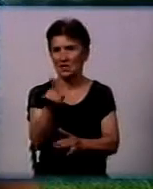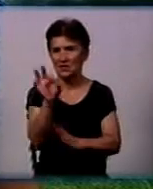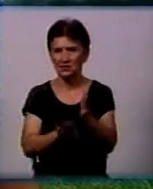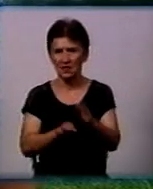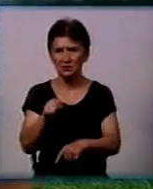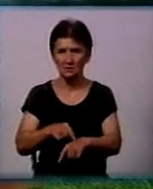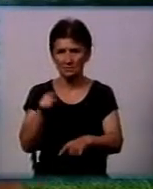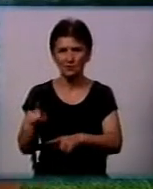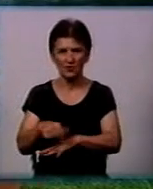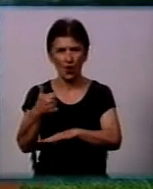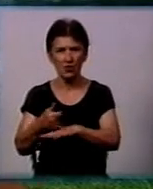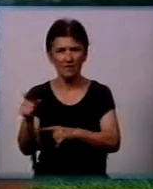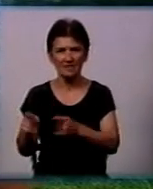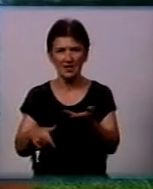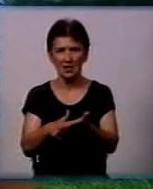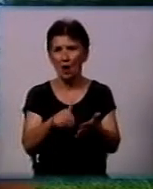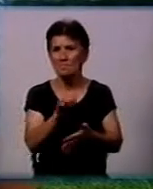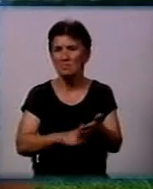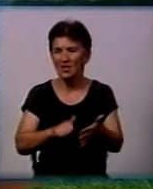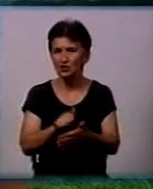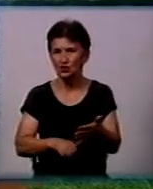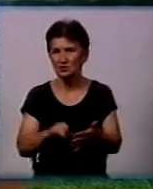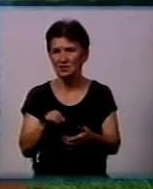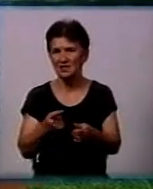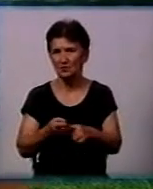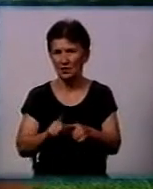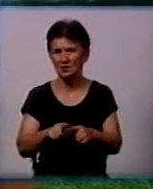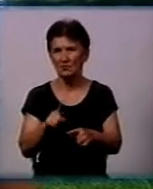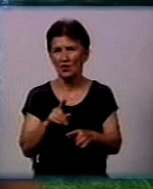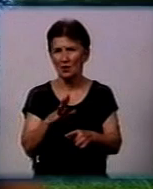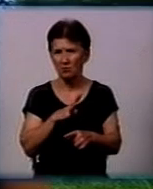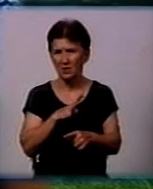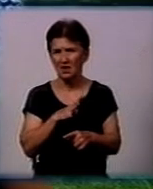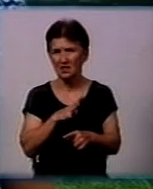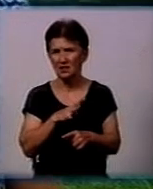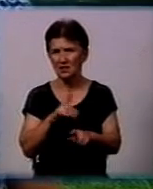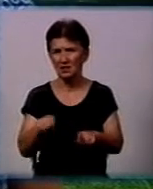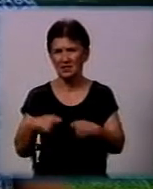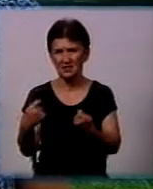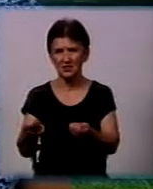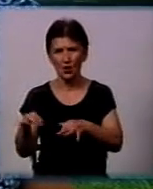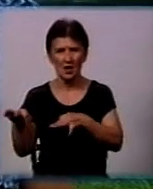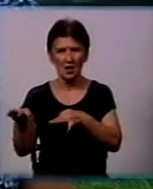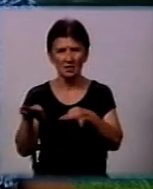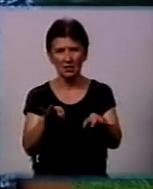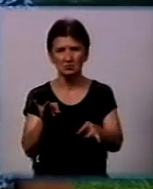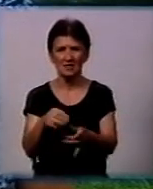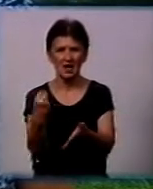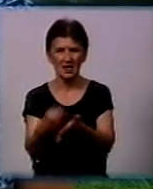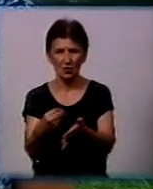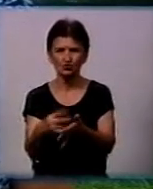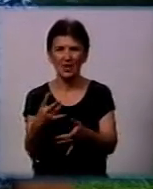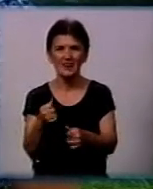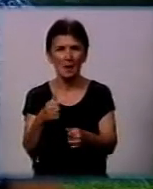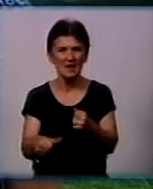селищний голова допоміг встановити причину. І в зв'язку з цим було надано транспорт і кошти на бензин, щоб